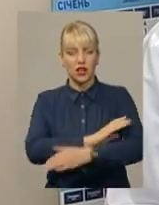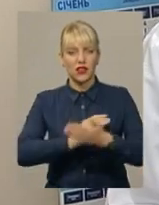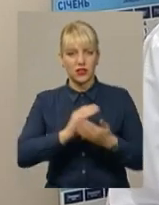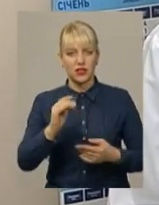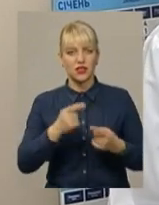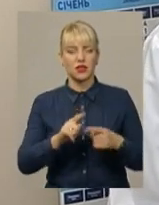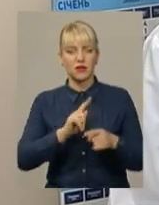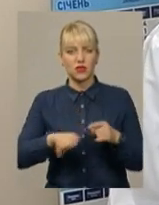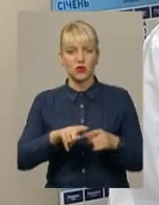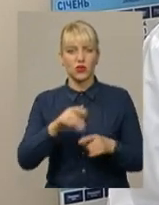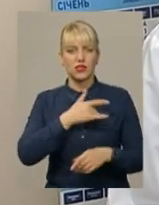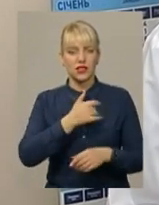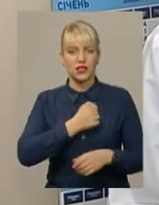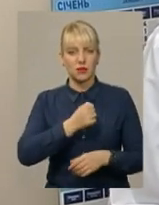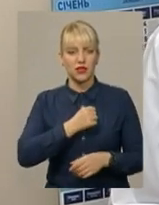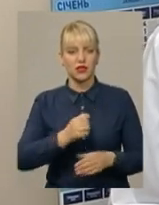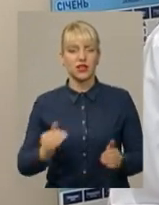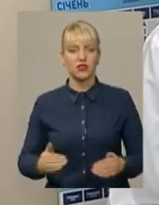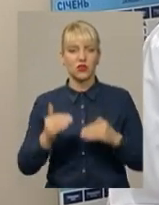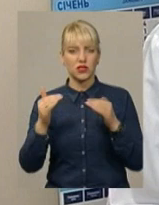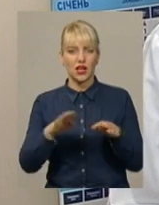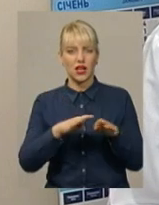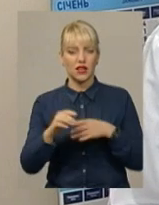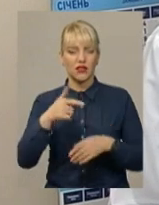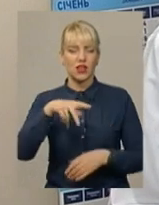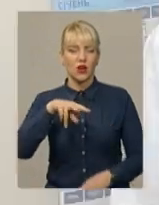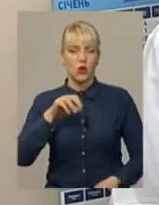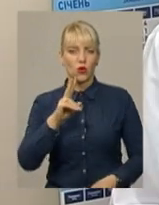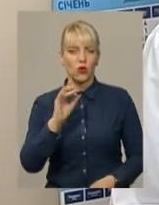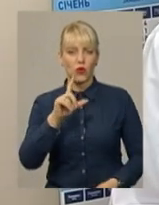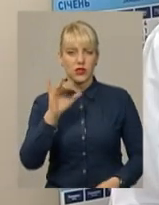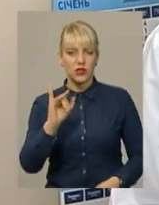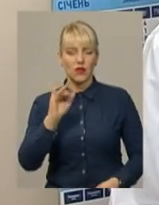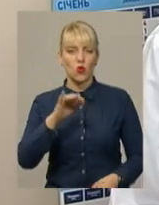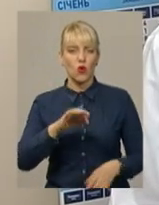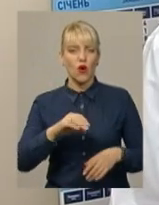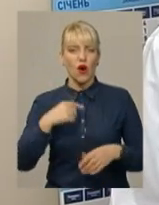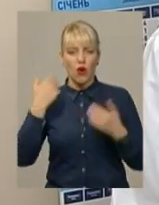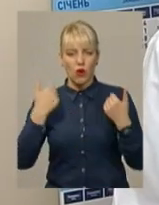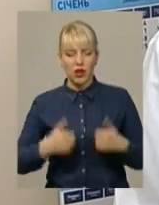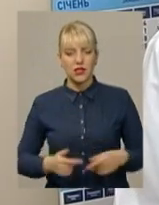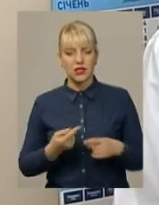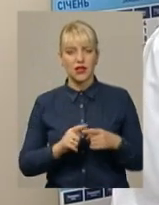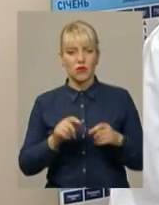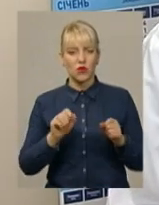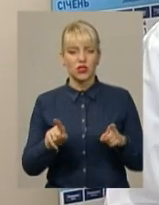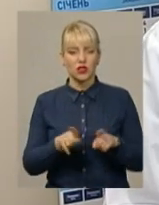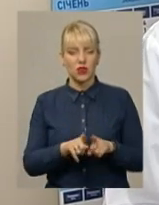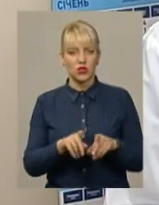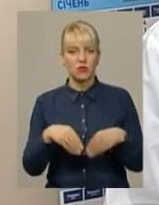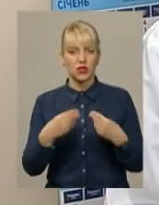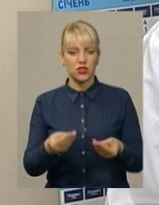прискоренню серцебиття, зростанню рівню глюкози в організмі. Це може також спричинити напад